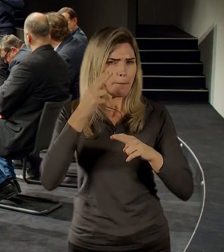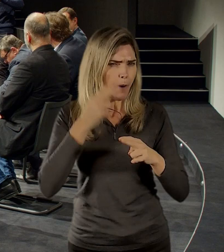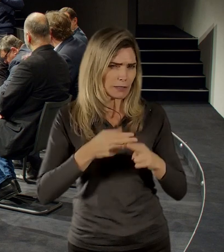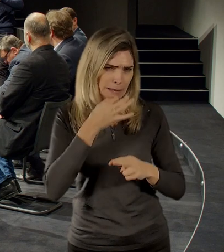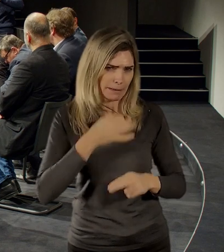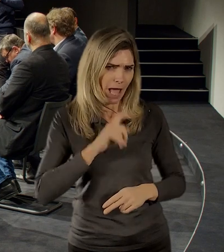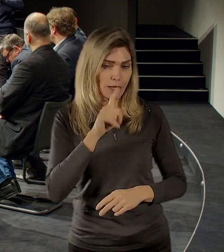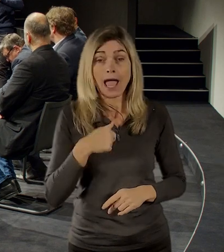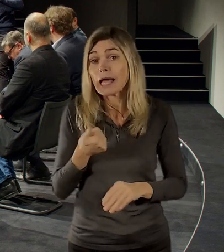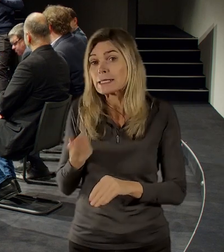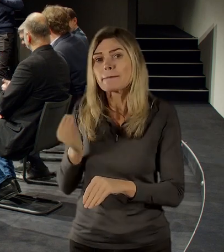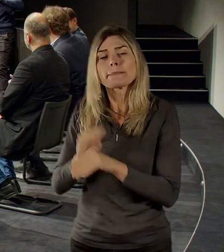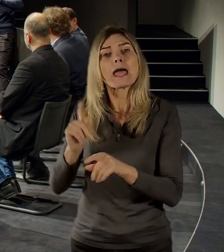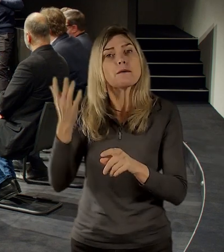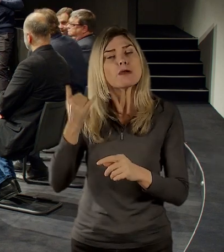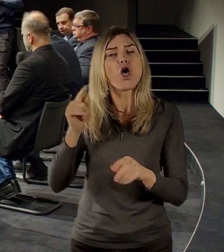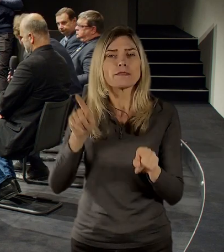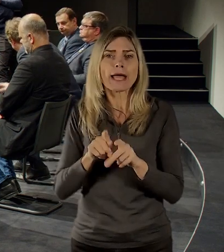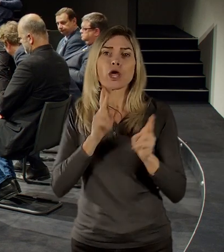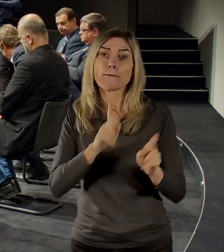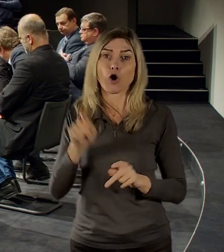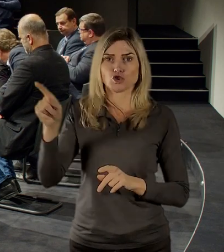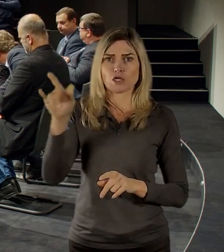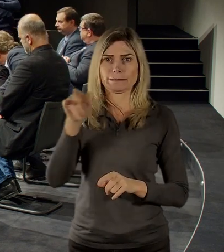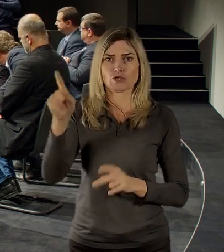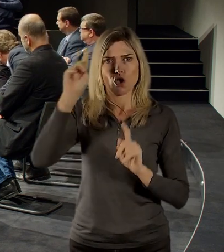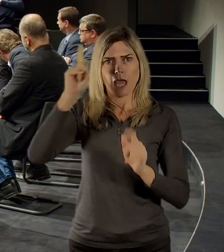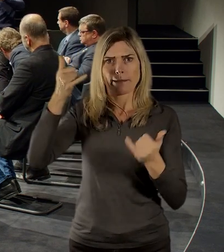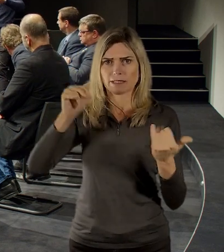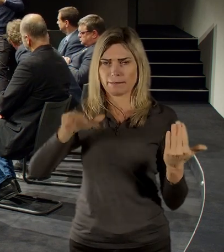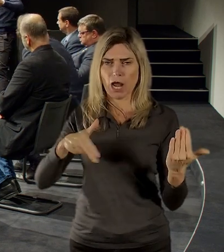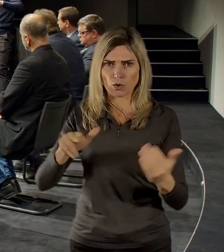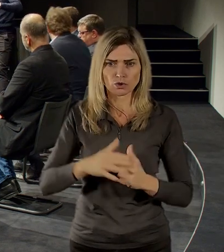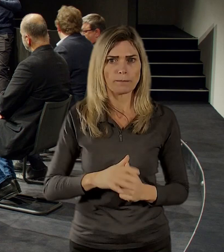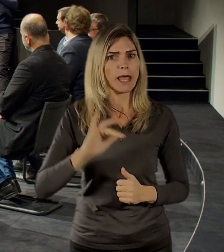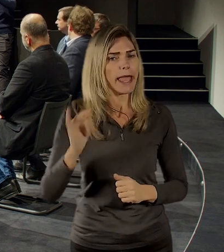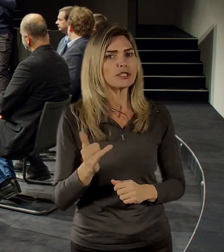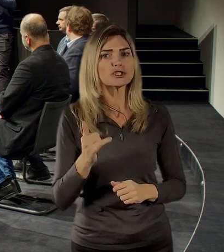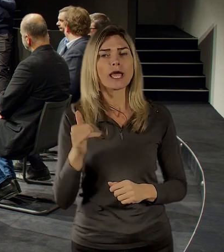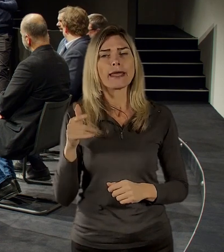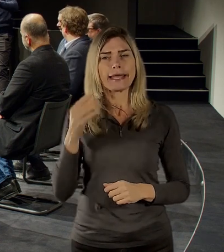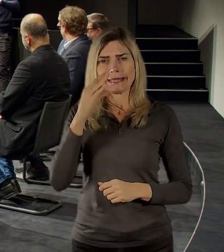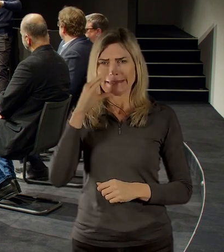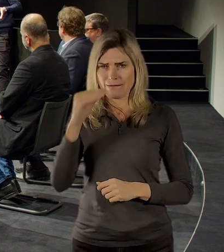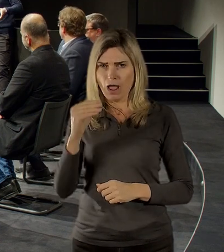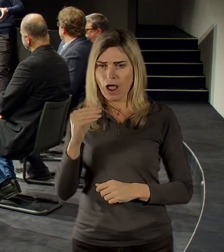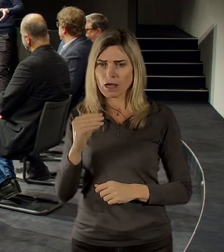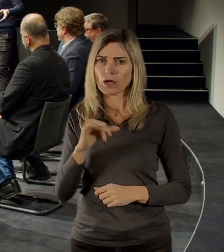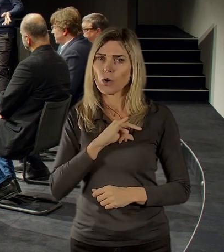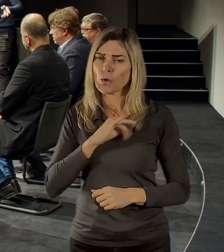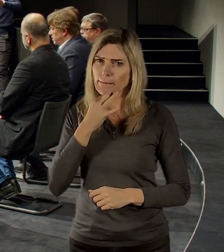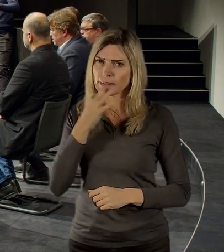říct ještě, že je možné dňáblice, jako město paměti. Ještě jsem z pohledu zase ještě návštěvníka, ale jak